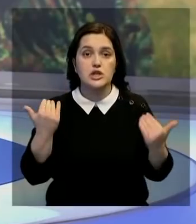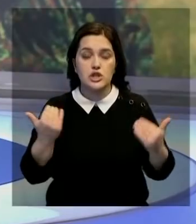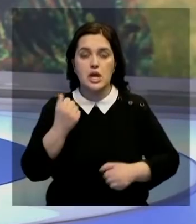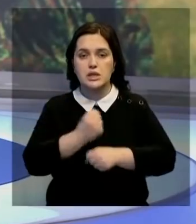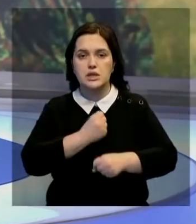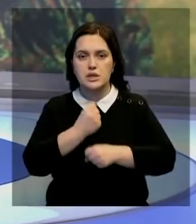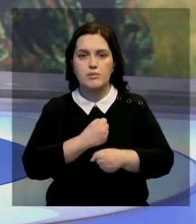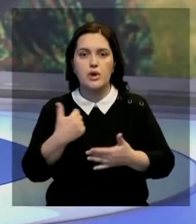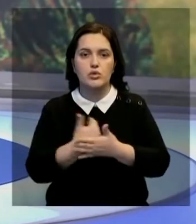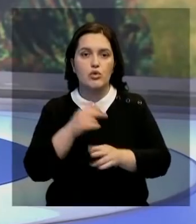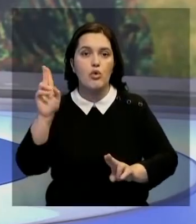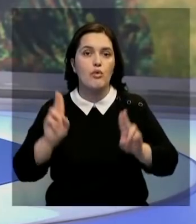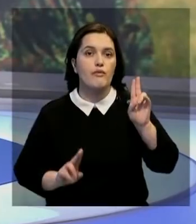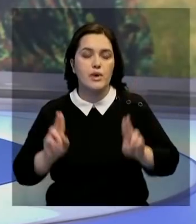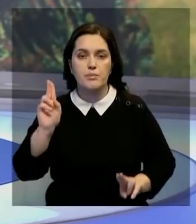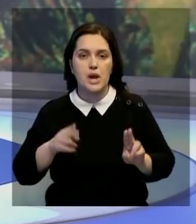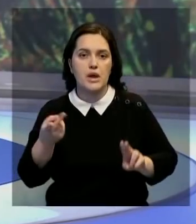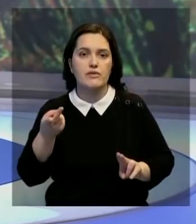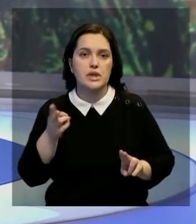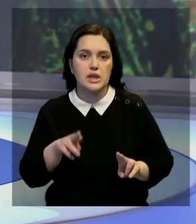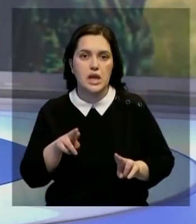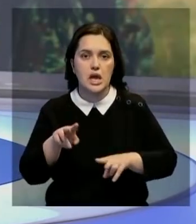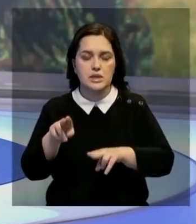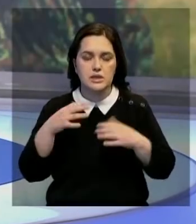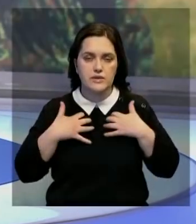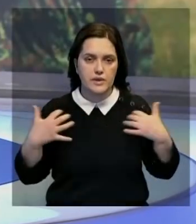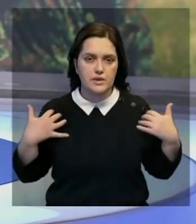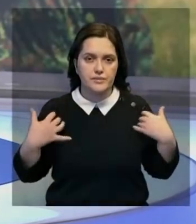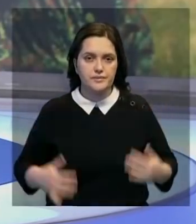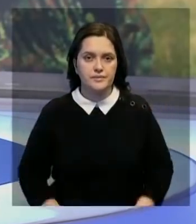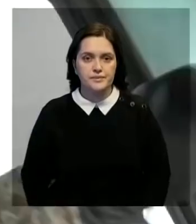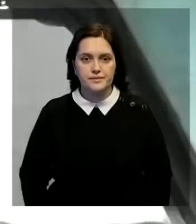хозяйства сейчас разрабатывают новые правила добычи зверя.